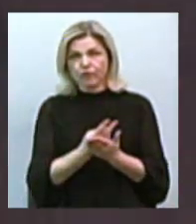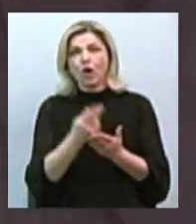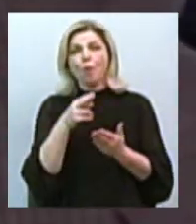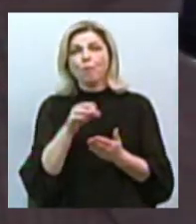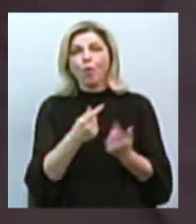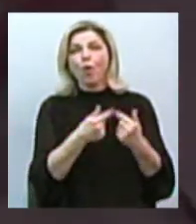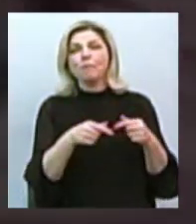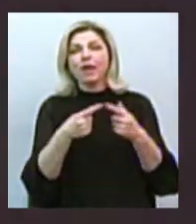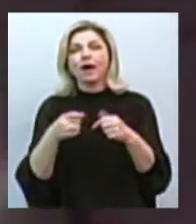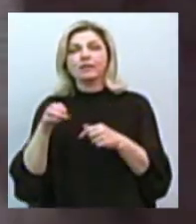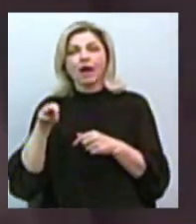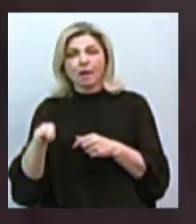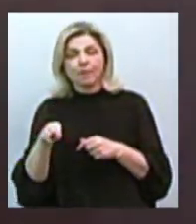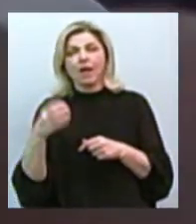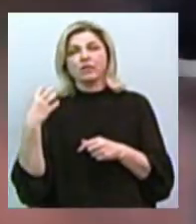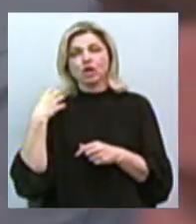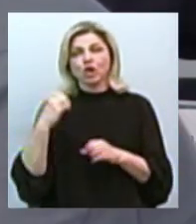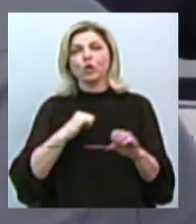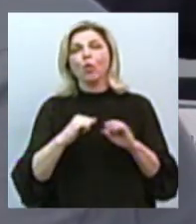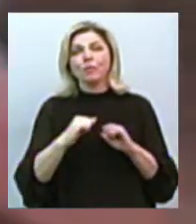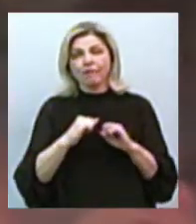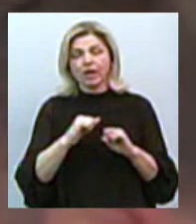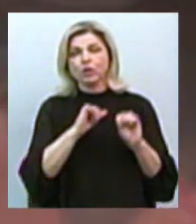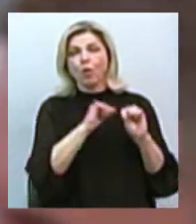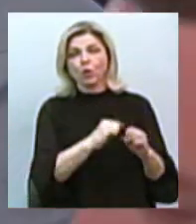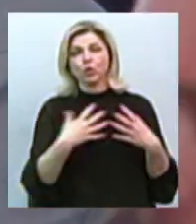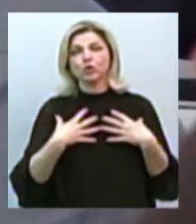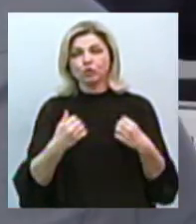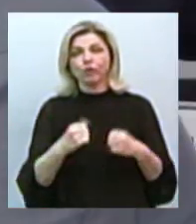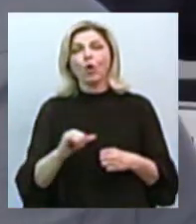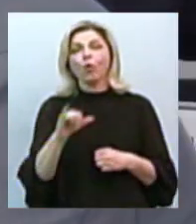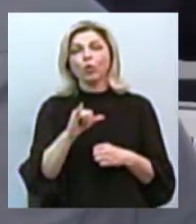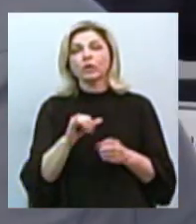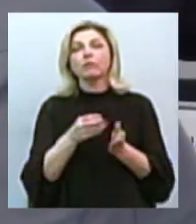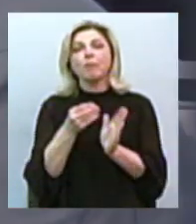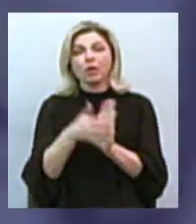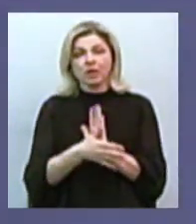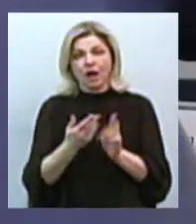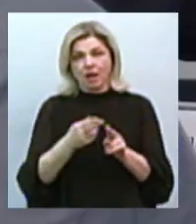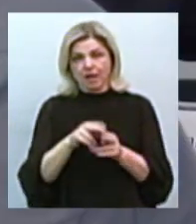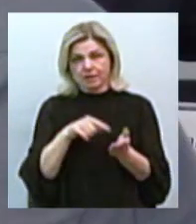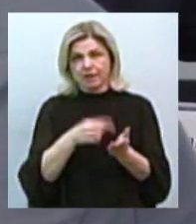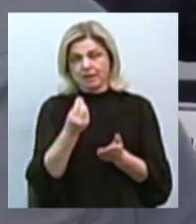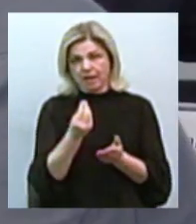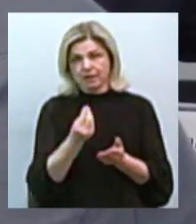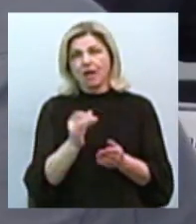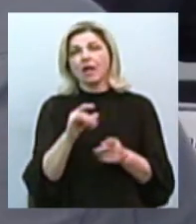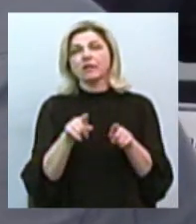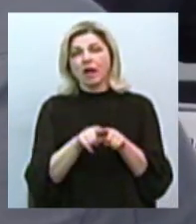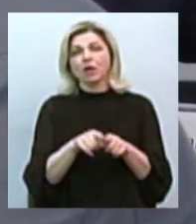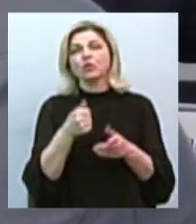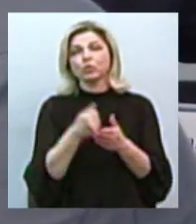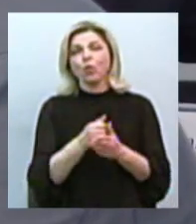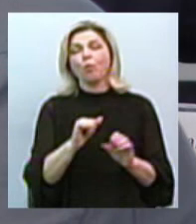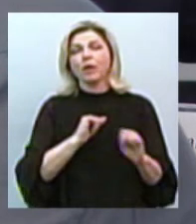'єктах начальником управління охорони здоров'я Шамра Іриної Валентинівної, куди йдуть дані кошти, вони будуть опубліковані. Також до управління